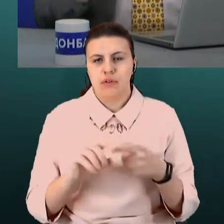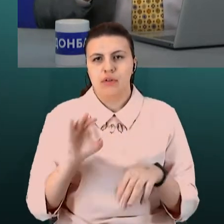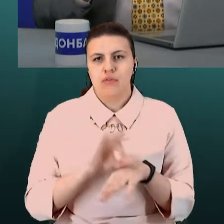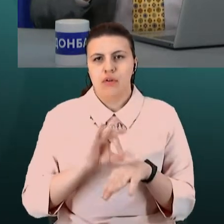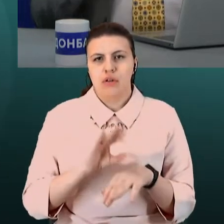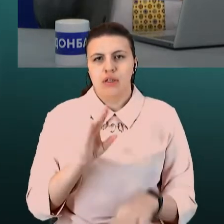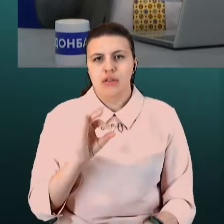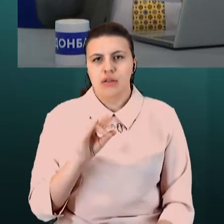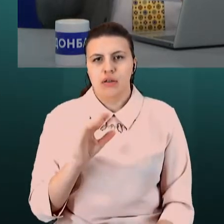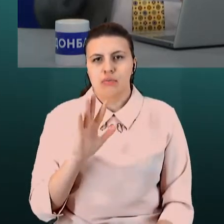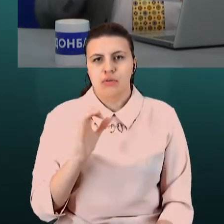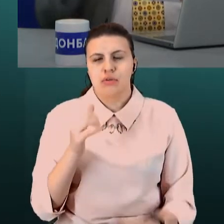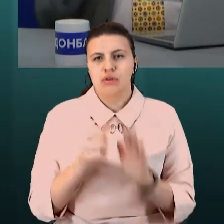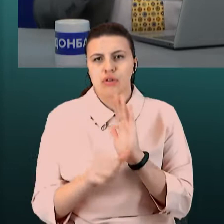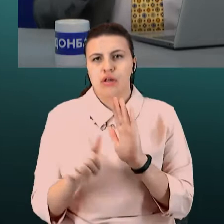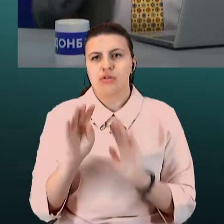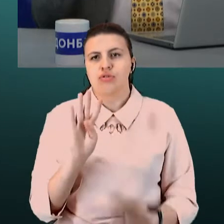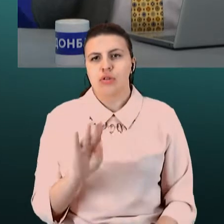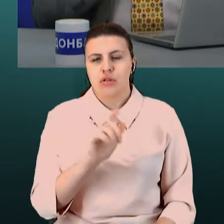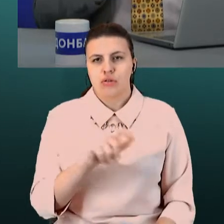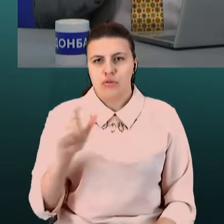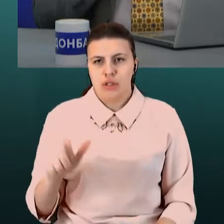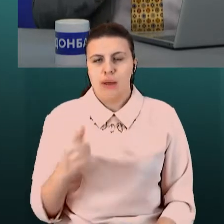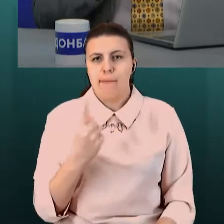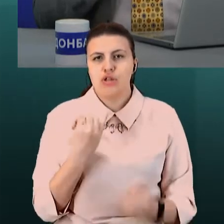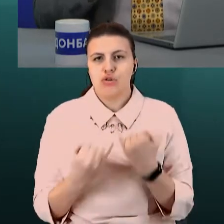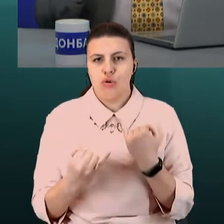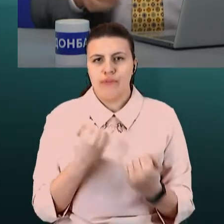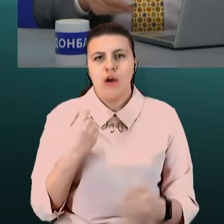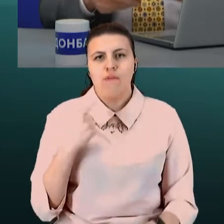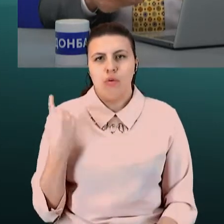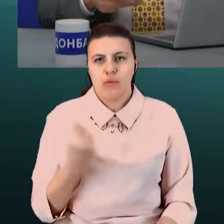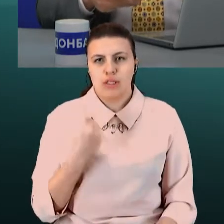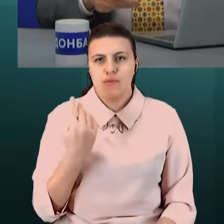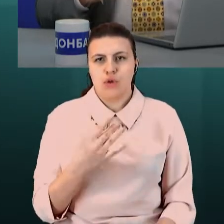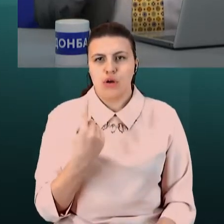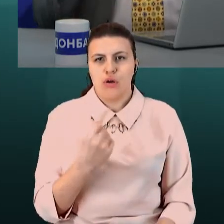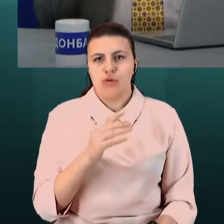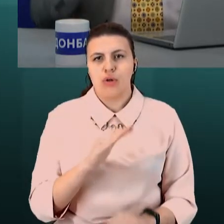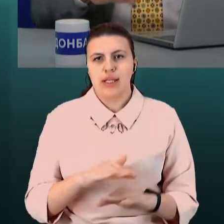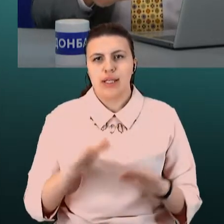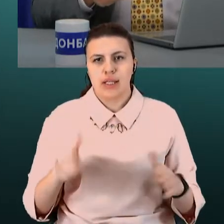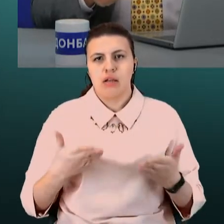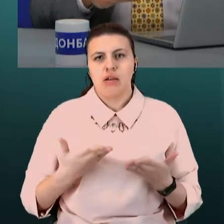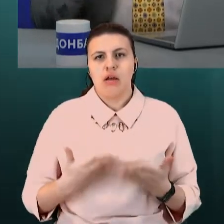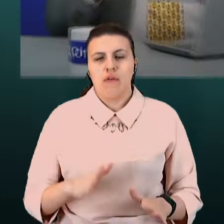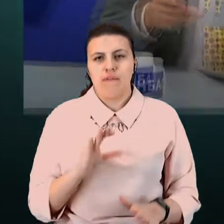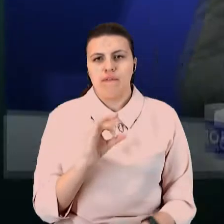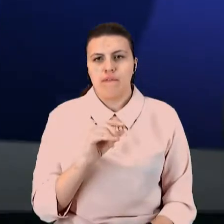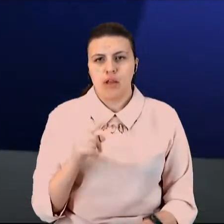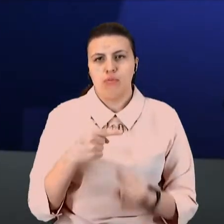людини. Станом на перше жовтня в області в 41 дитини, народженої віл-позитивною жінкою,